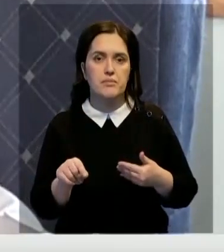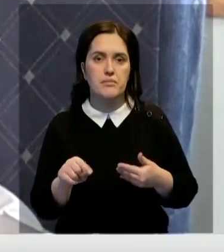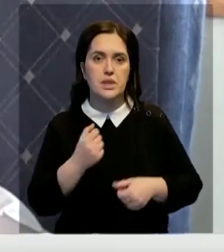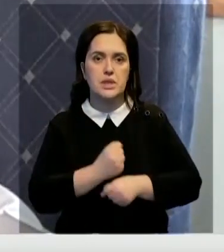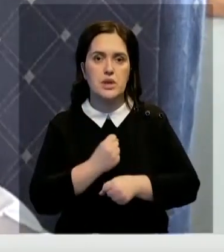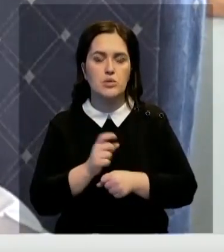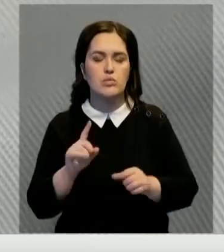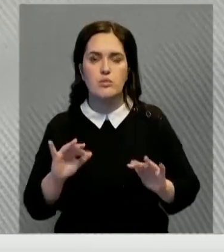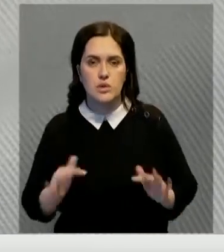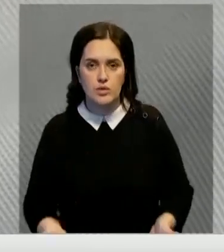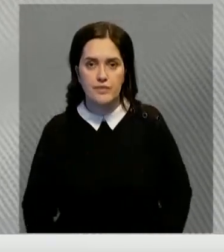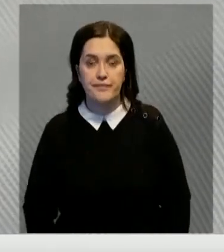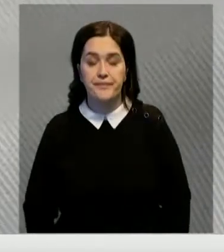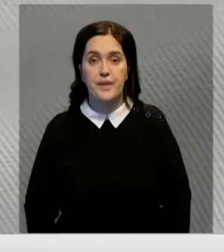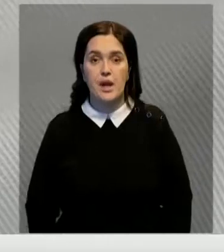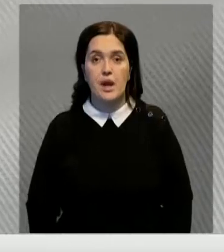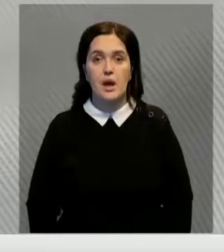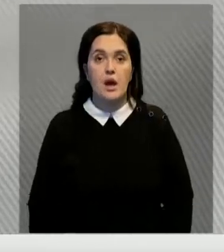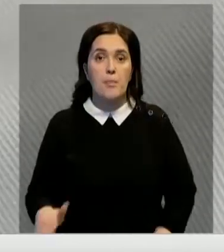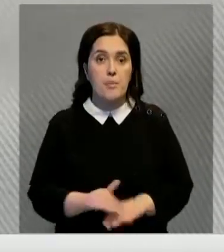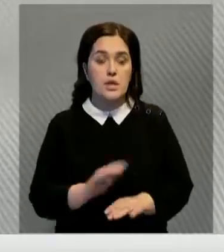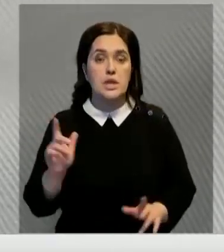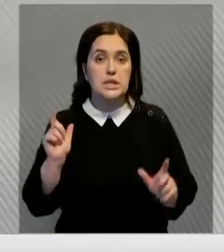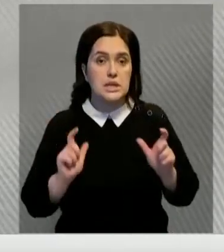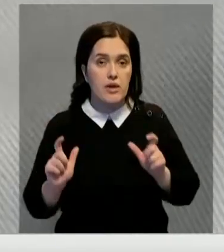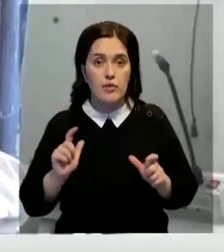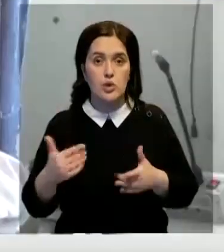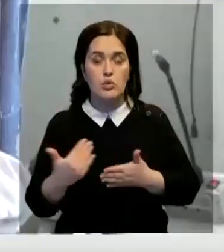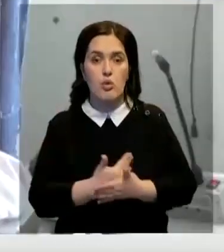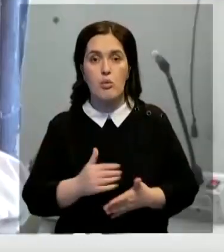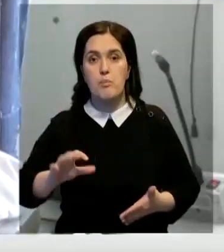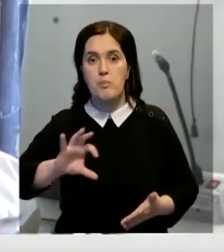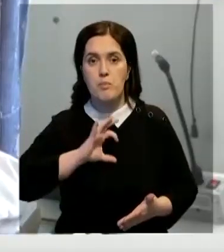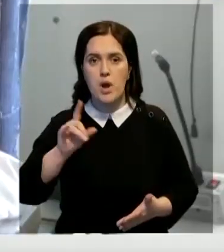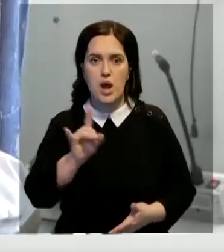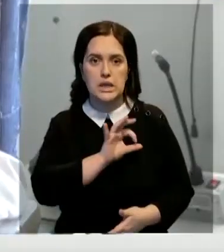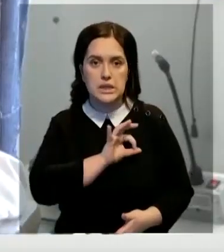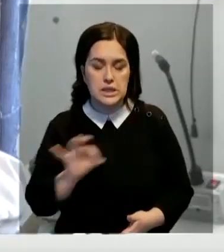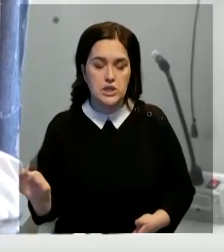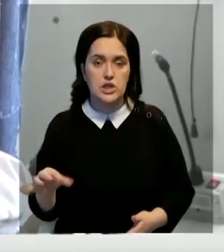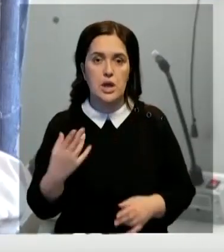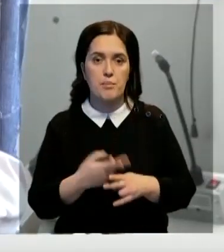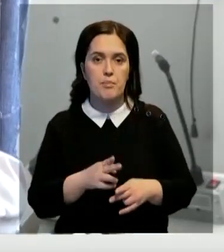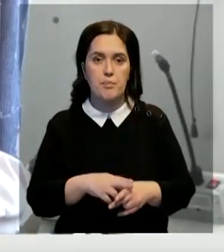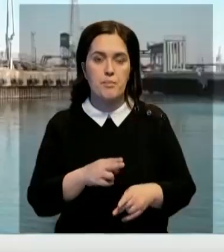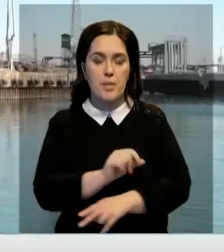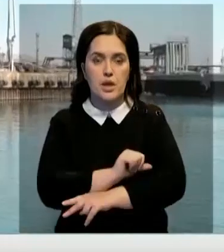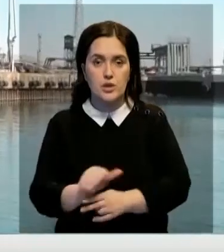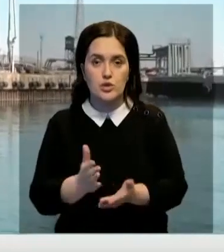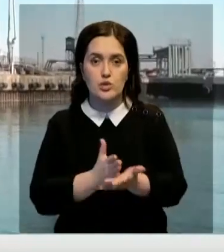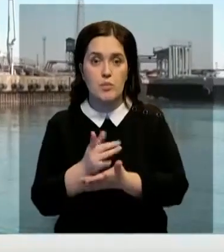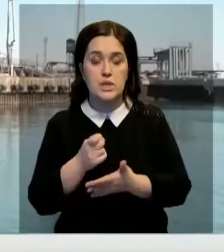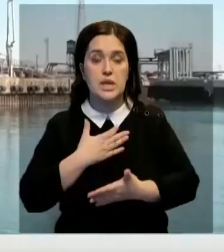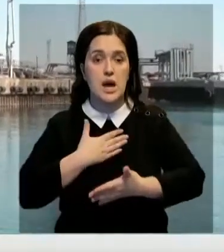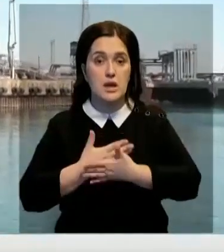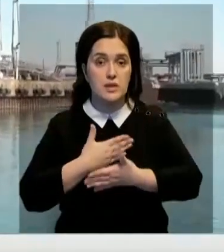море происходит. По-доброму завидуют друзья и новенькой медали Улана. Он стал отличником пограничной службы. Награду он получил за